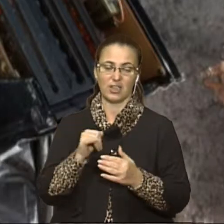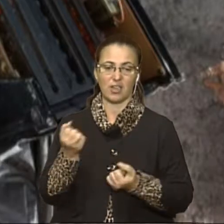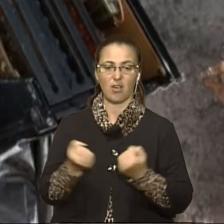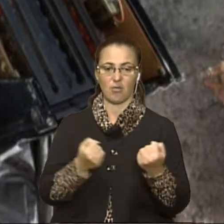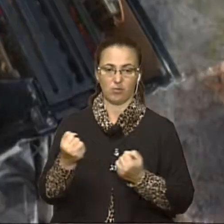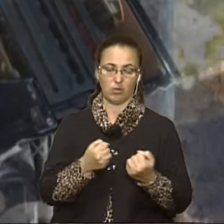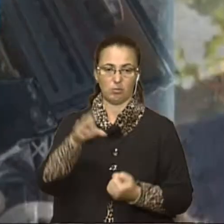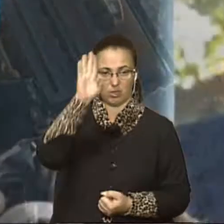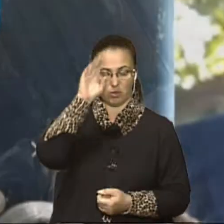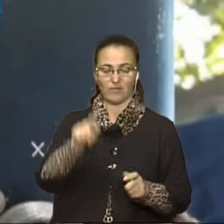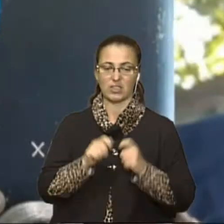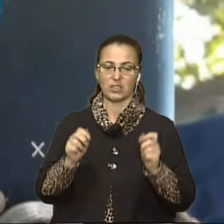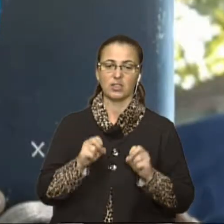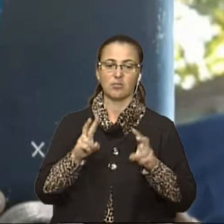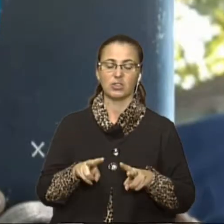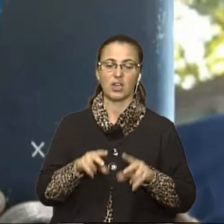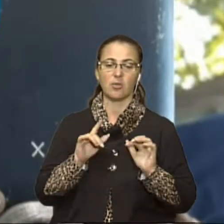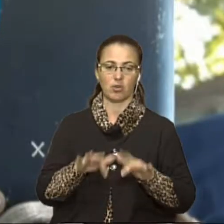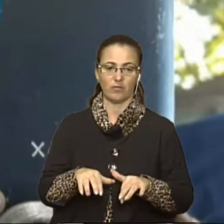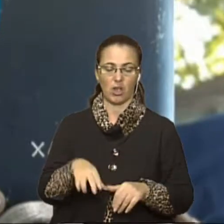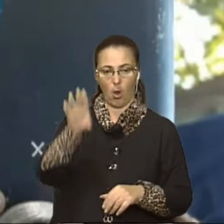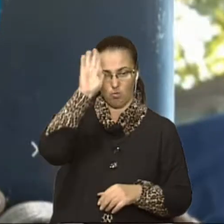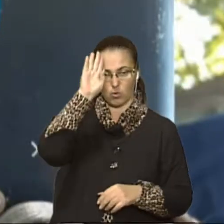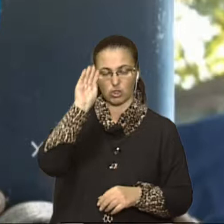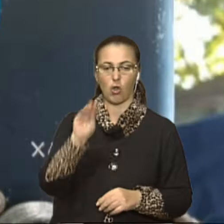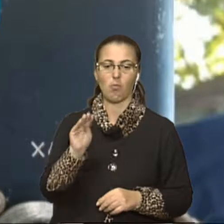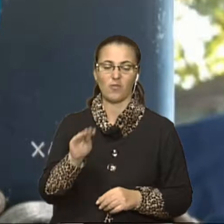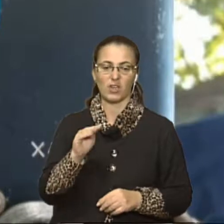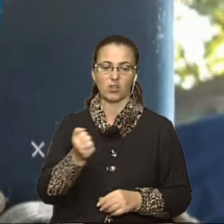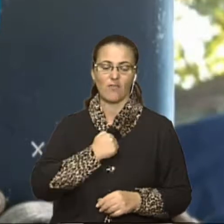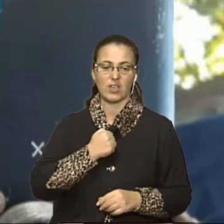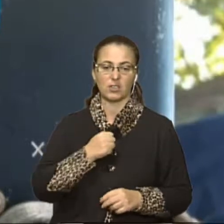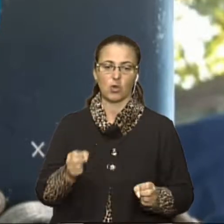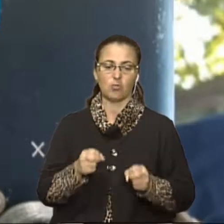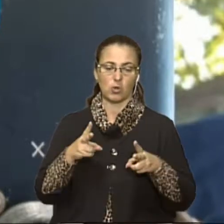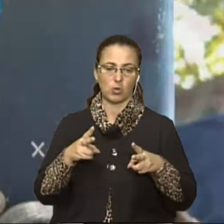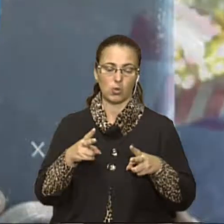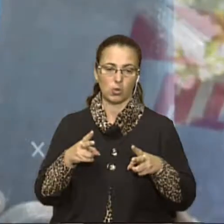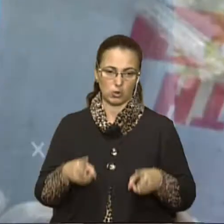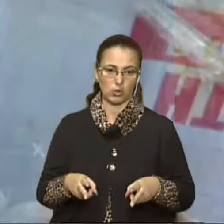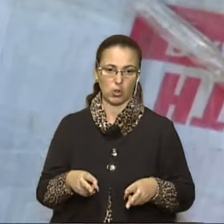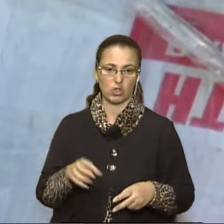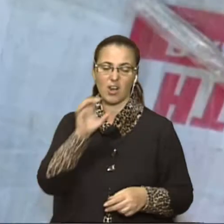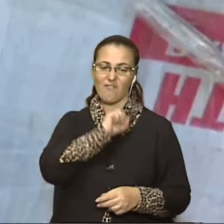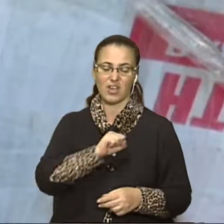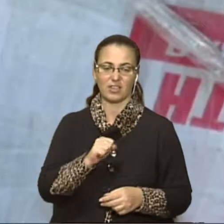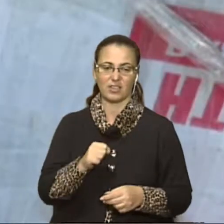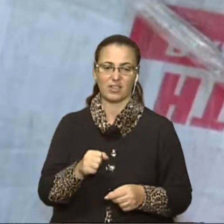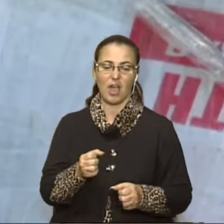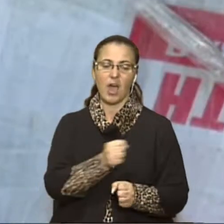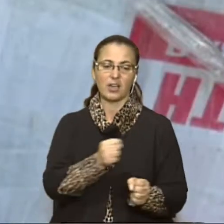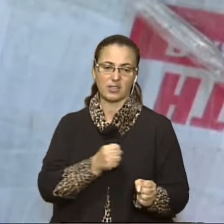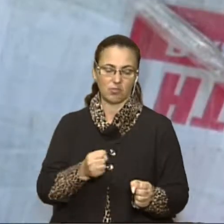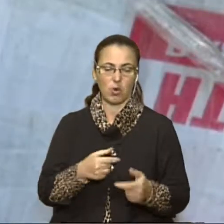кримінальне провадження. Чоловіків обвинувачують у військовому злочині, зокрема викрадення військовослужбовцям зброї, бойових припасів чи